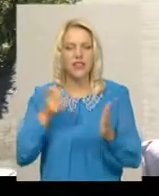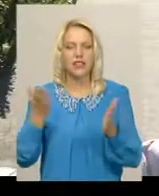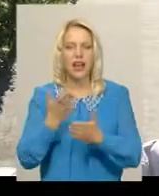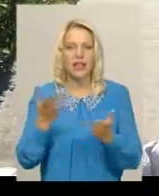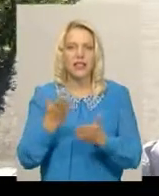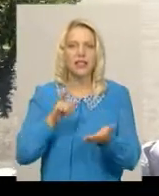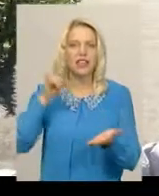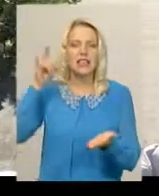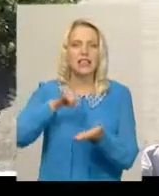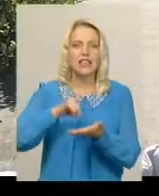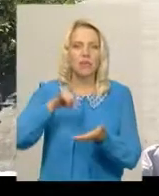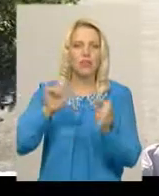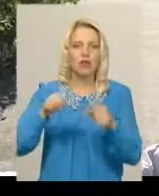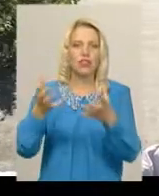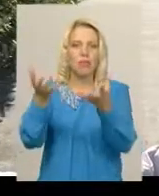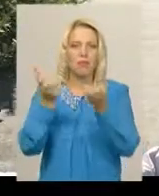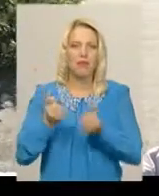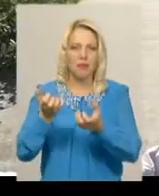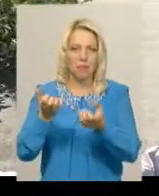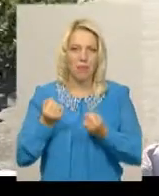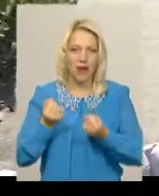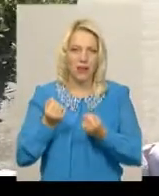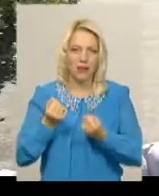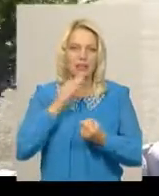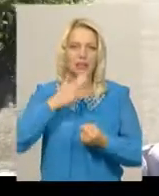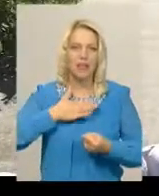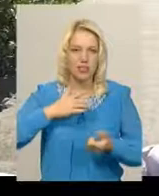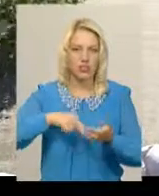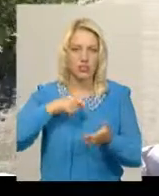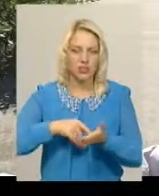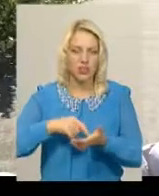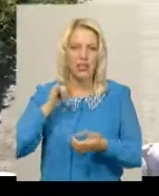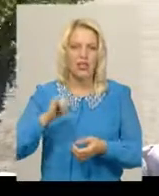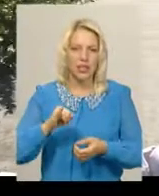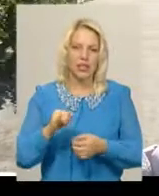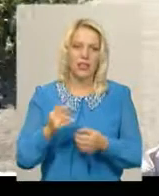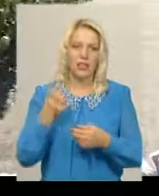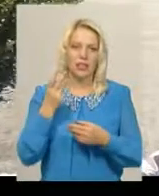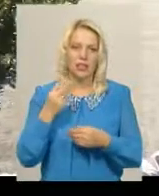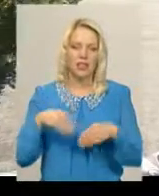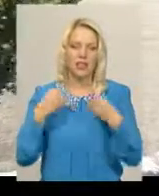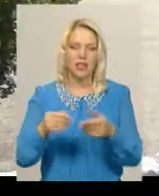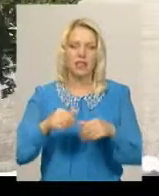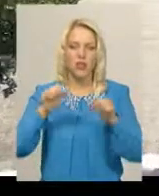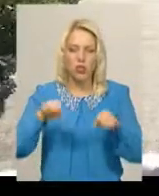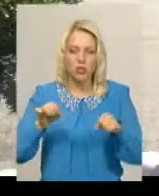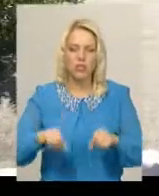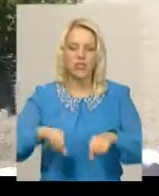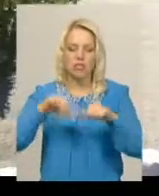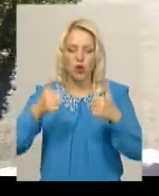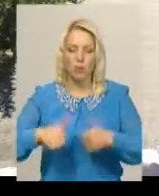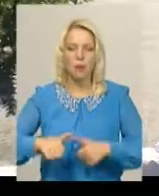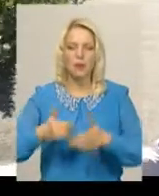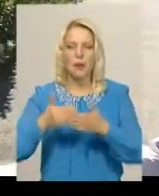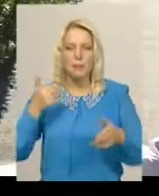повітряних суднів може приймати наша злітно-посадкова смуга. І третій момент, воно дасть нам можливість сформувати перетехнічні